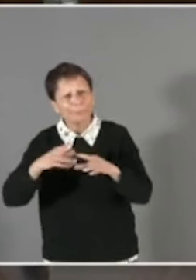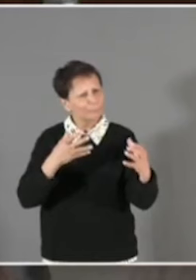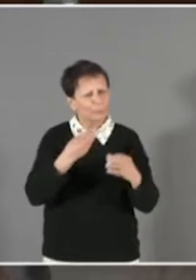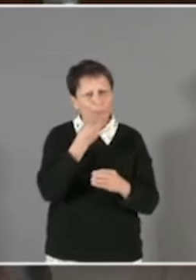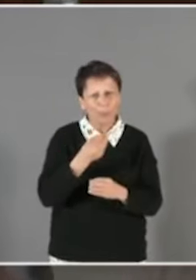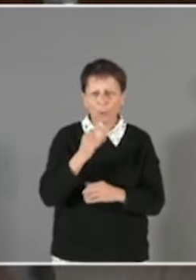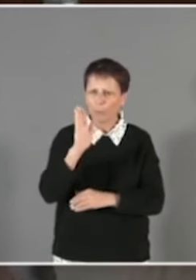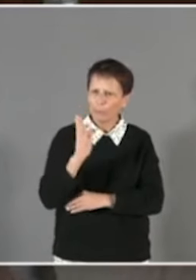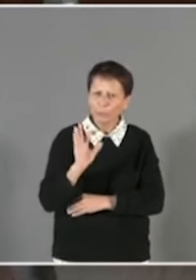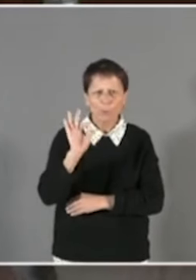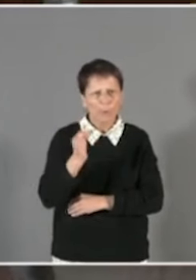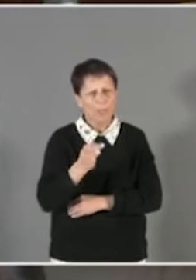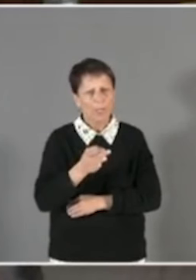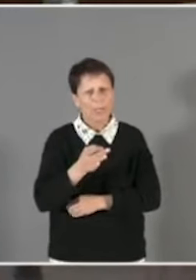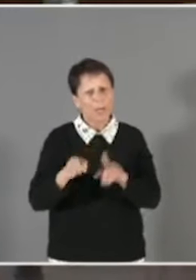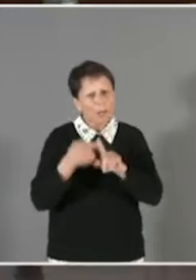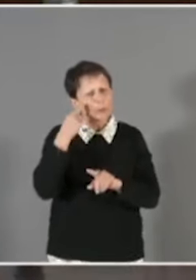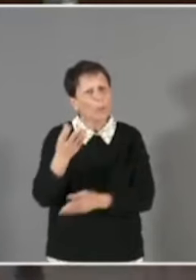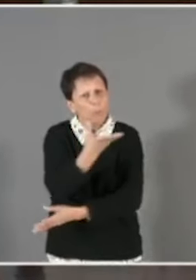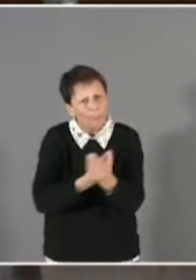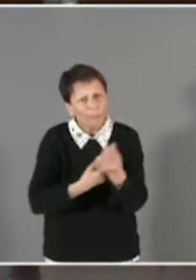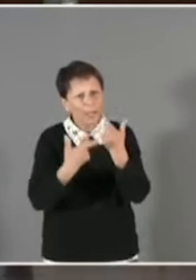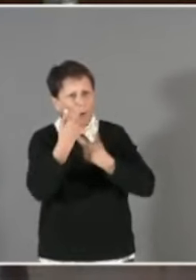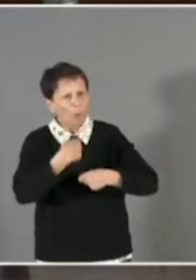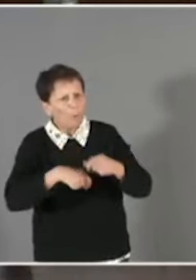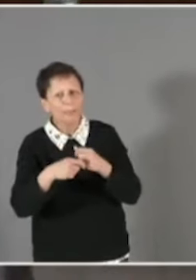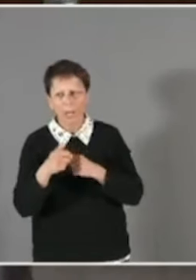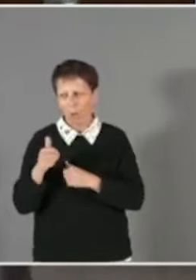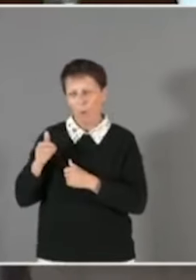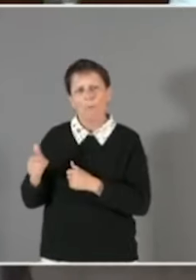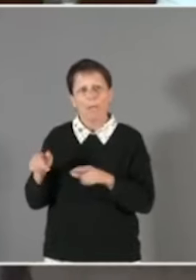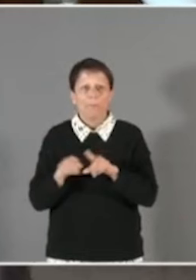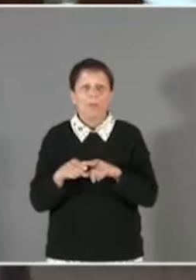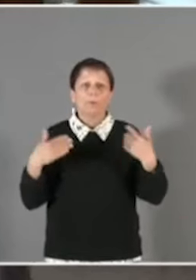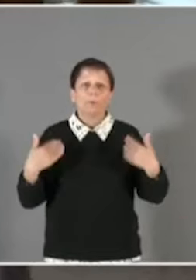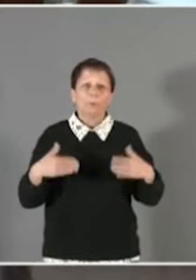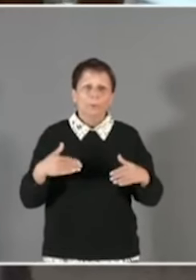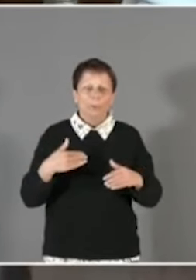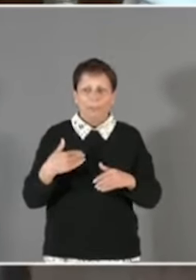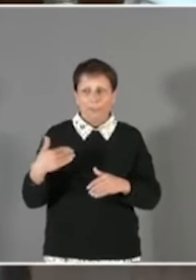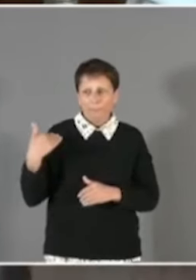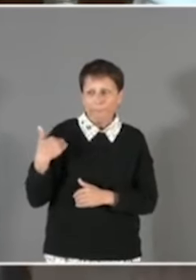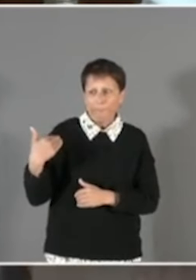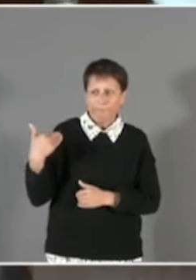'est nécessaire,'est dans l'intérêt des habitants, des commerçants qui se sont aussi pleins auprès de moi.